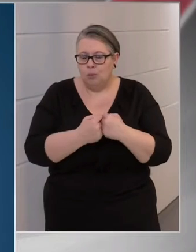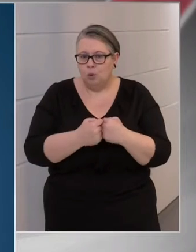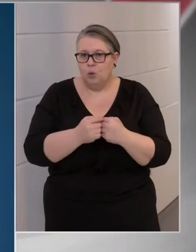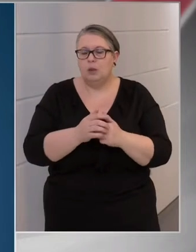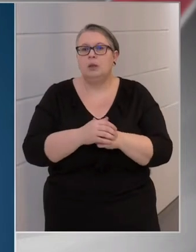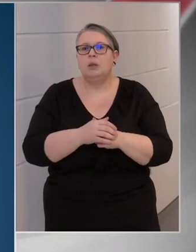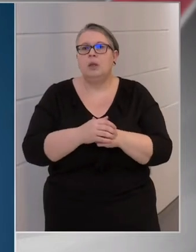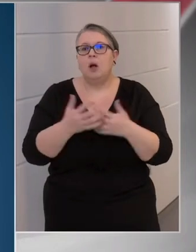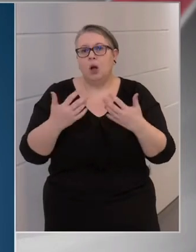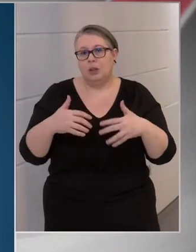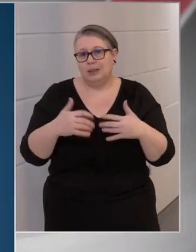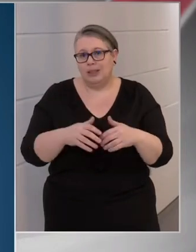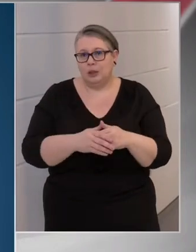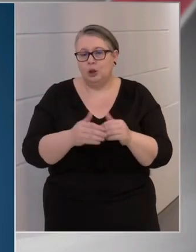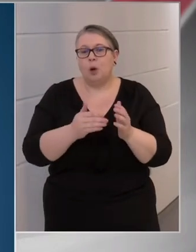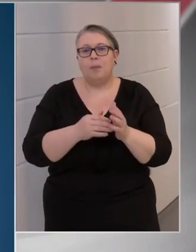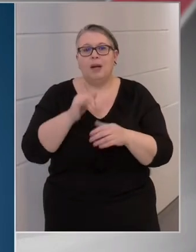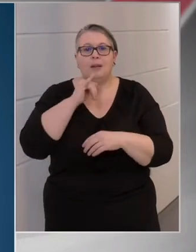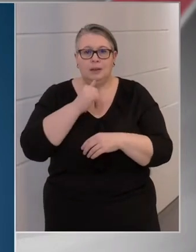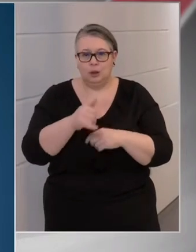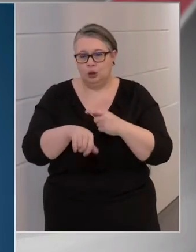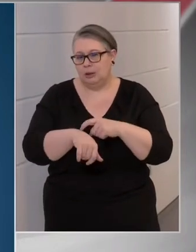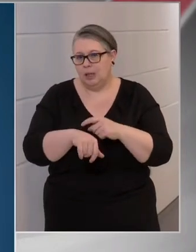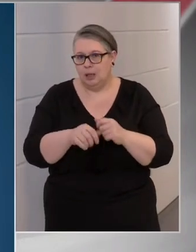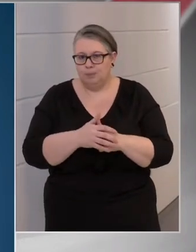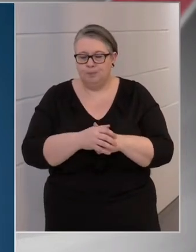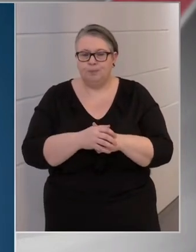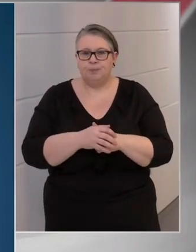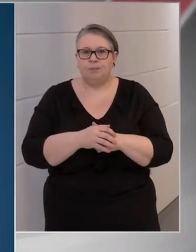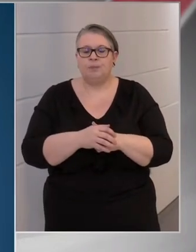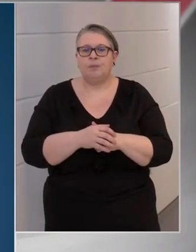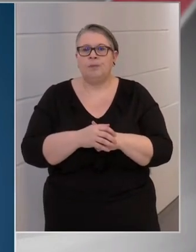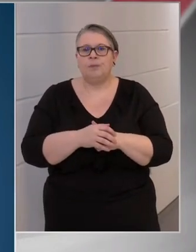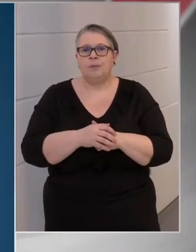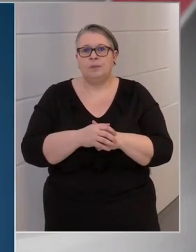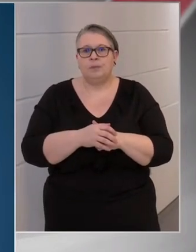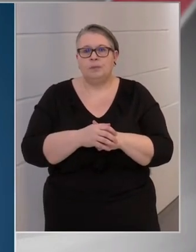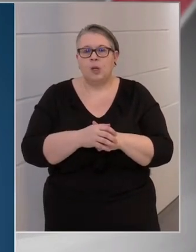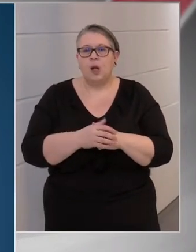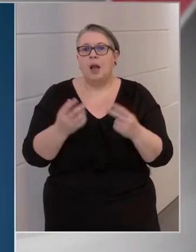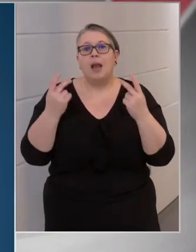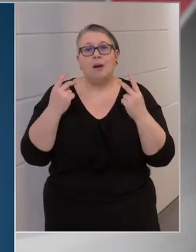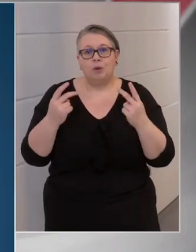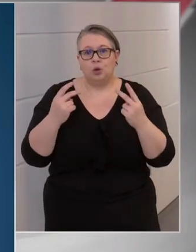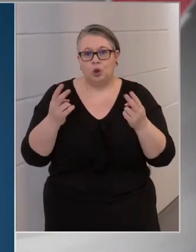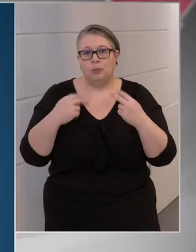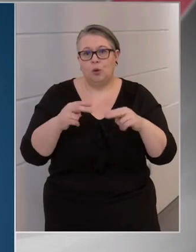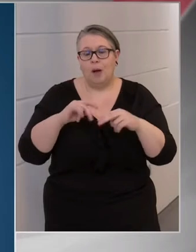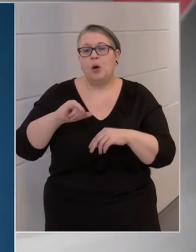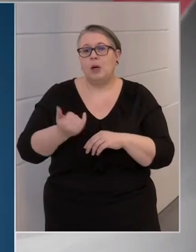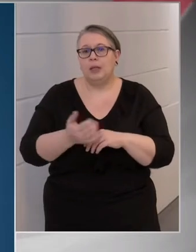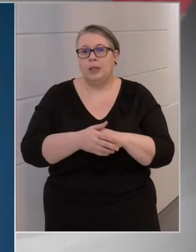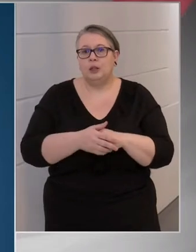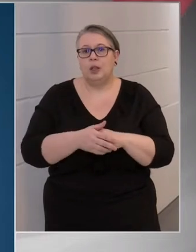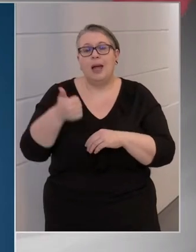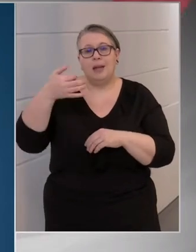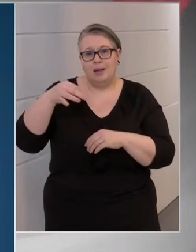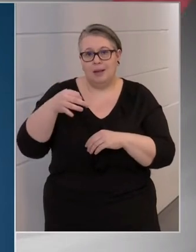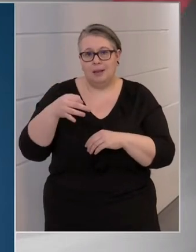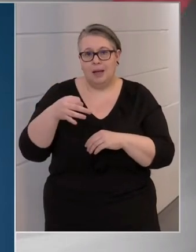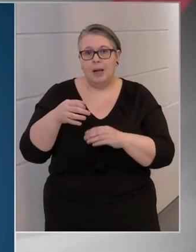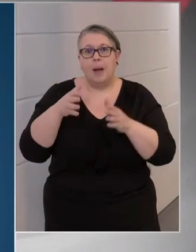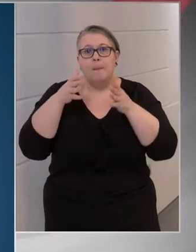hogy alazításnak még nincs itt az ideje. A legfontosabb továbbra is az, az egyetlen